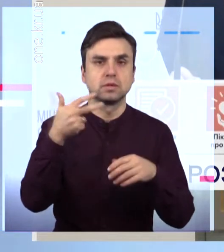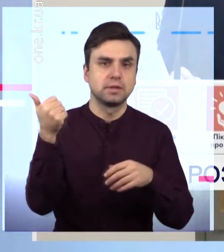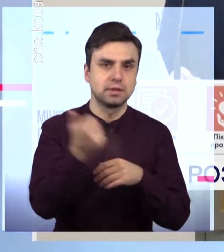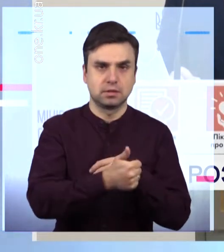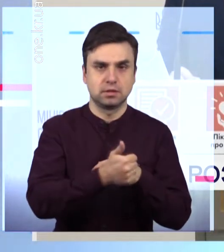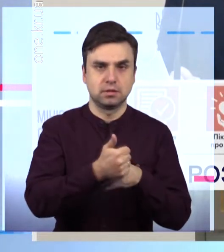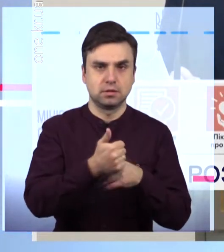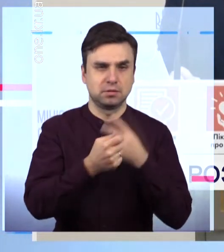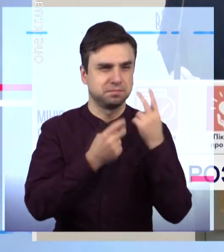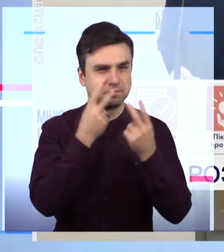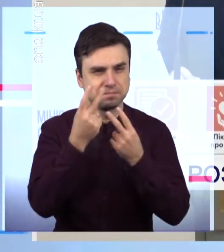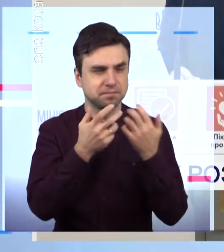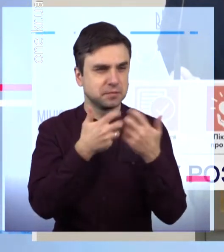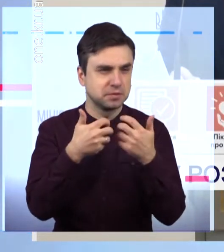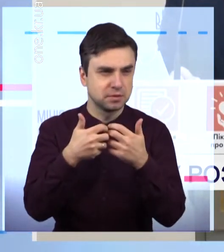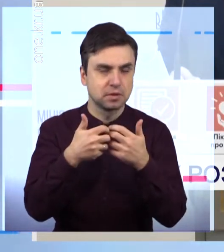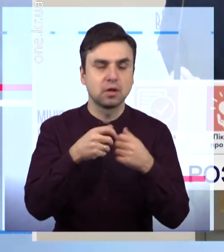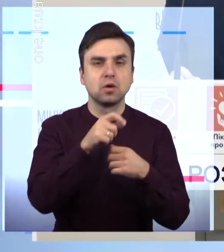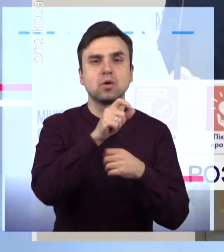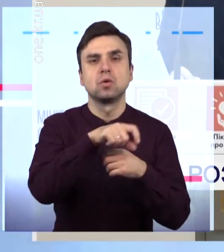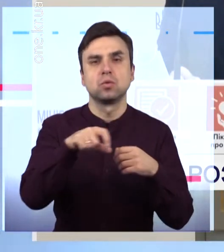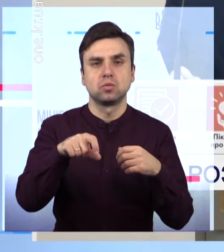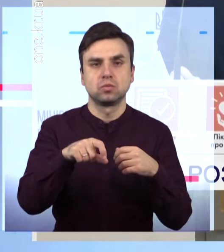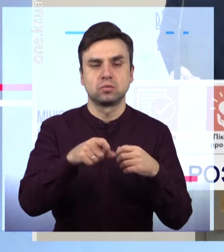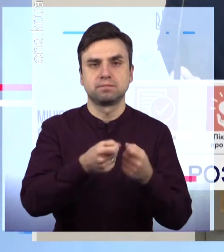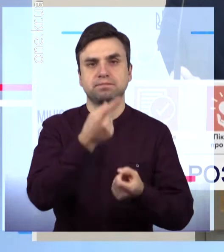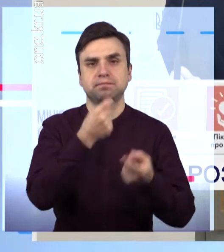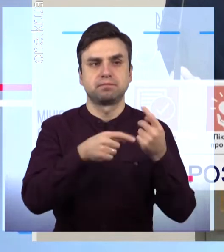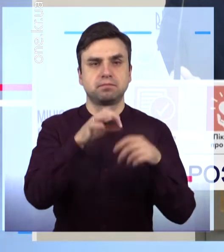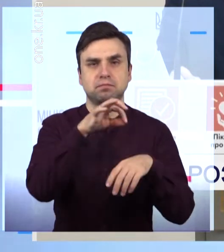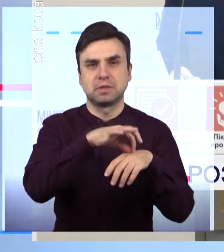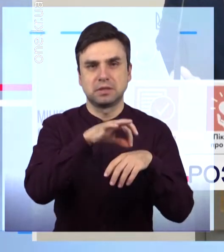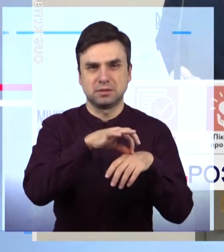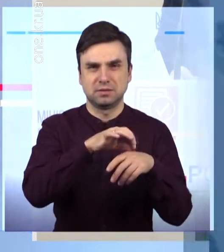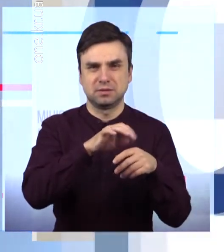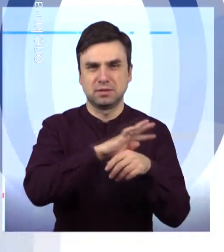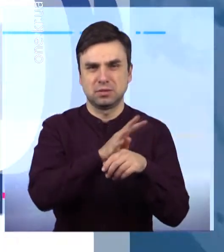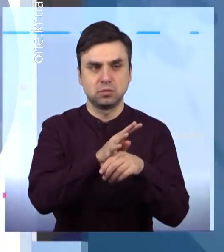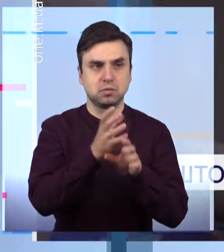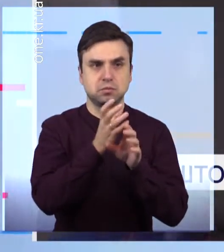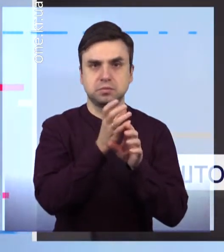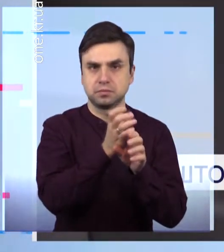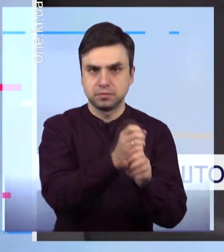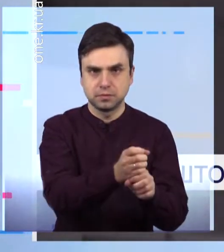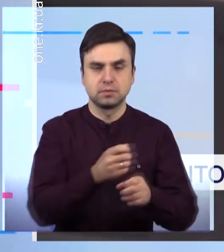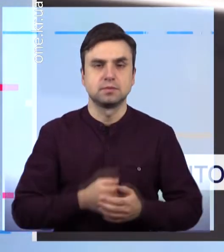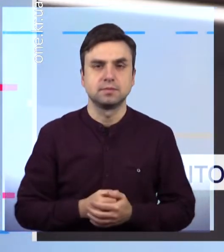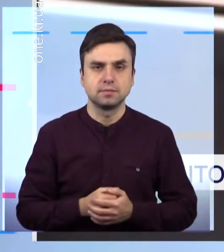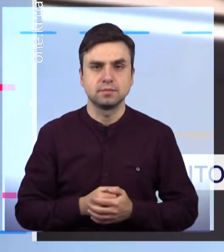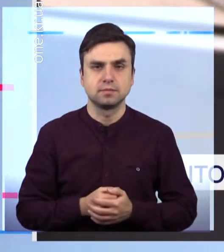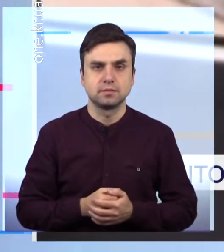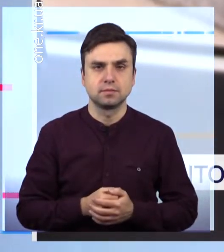кількості виявлених випадків Не